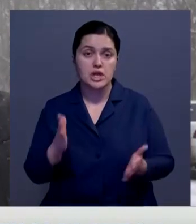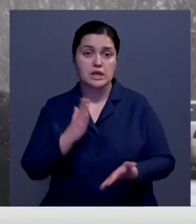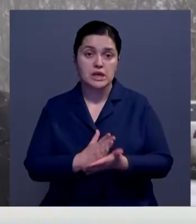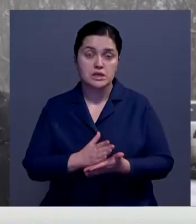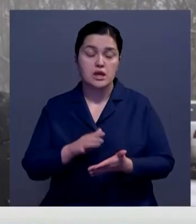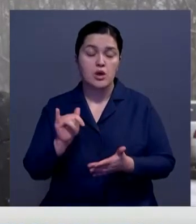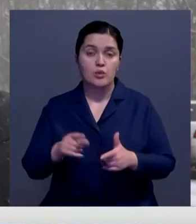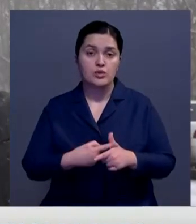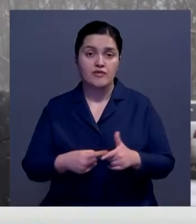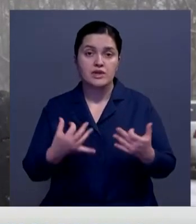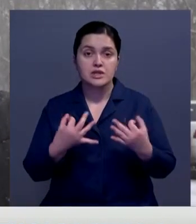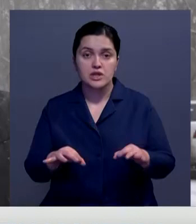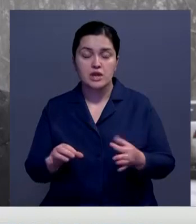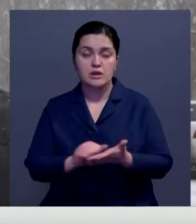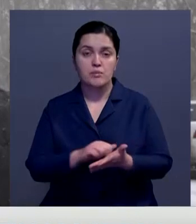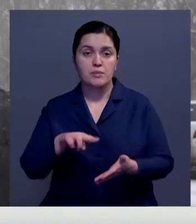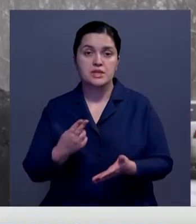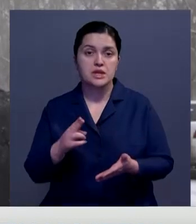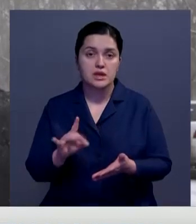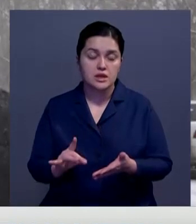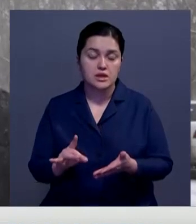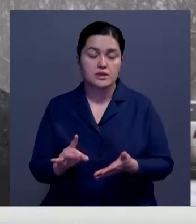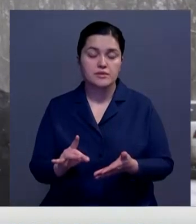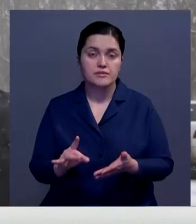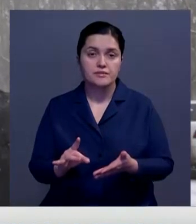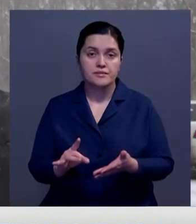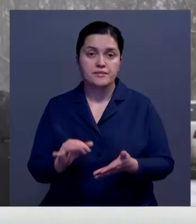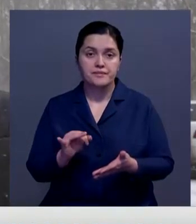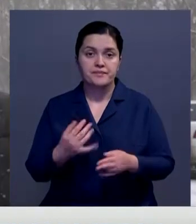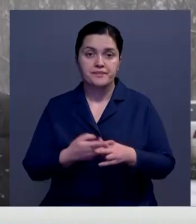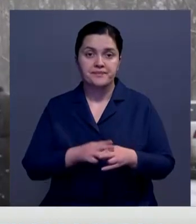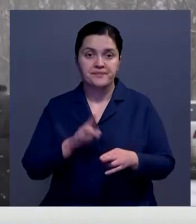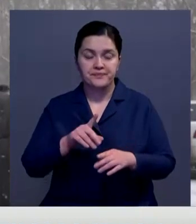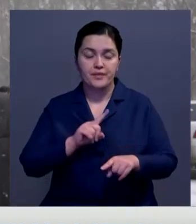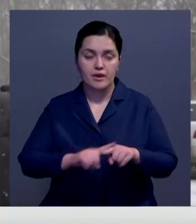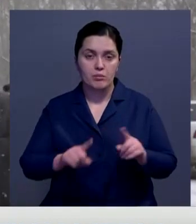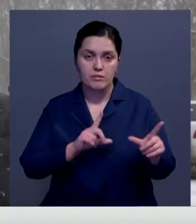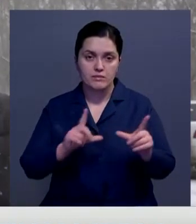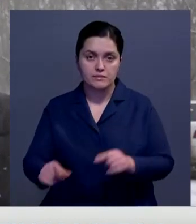разрешительные документы, ПЦР-тест. И, получается, потоп машин быстрее будет проезжать.